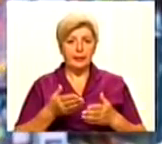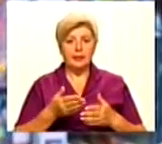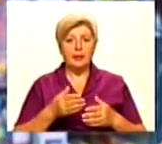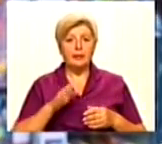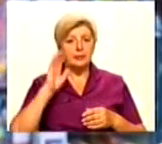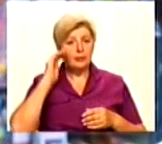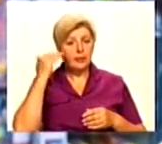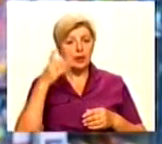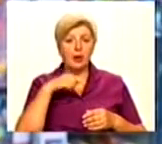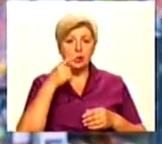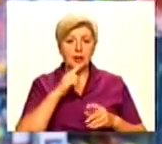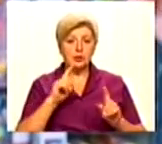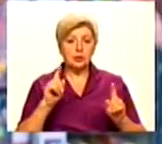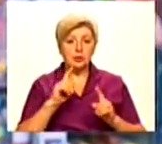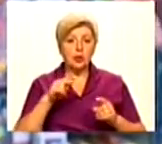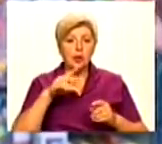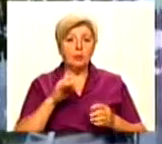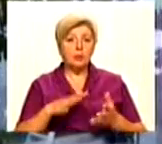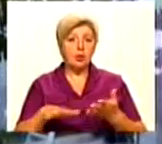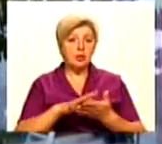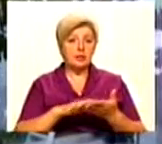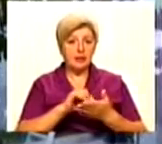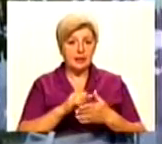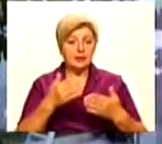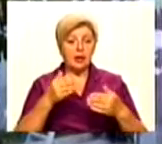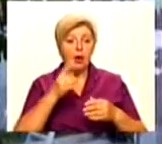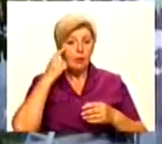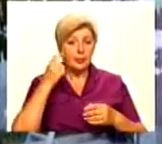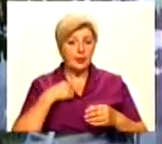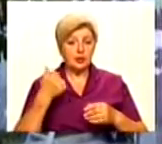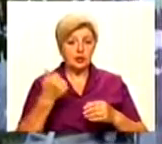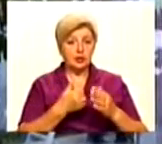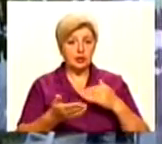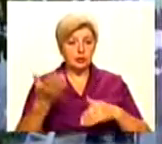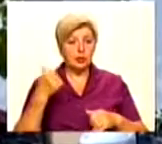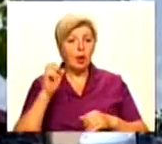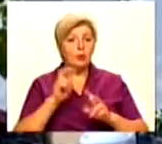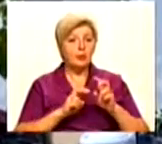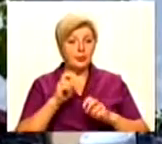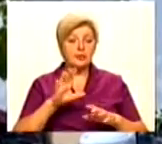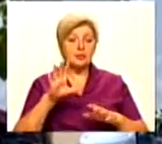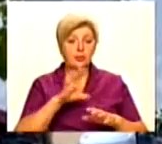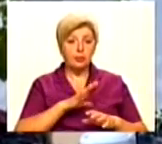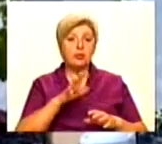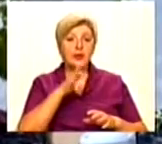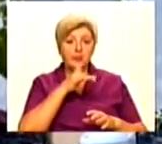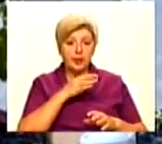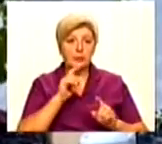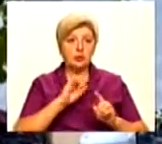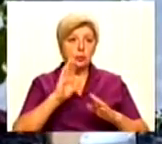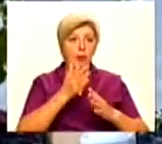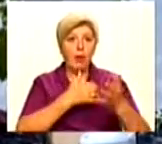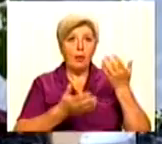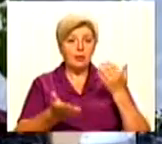Павло Потапчук каже, що про знесення попередили ще тиждень тому. У підприємців був час, щоб прибрати кіоски. В одному мафі